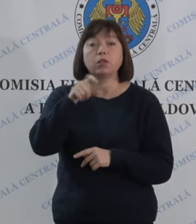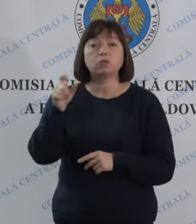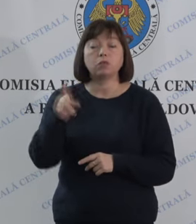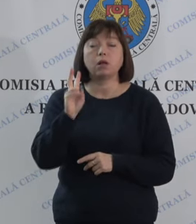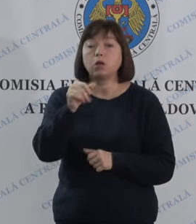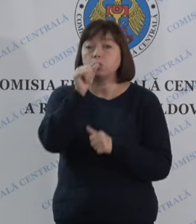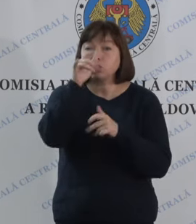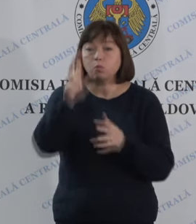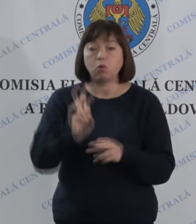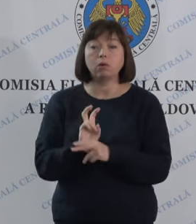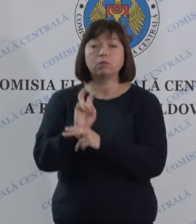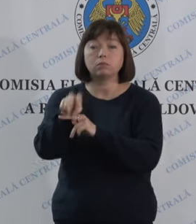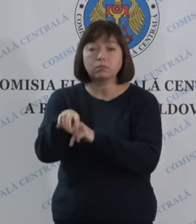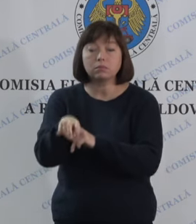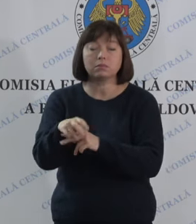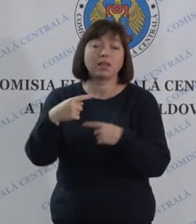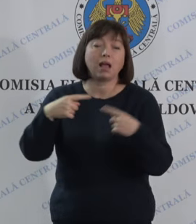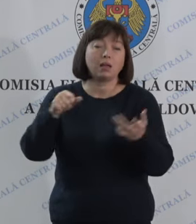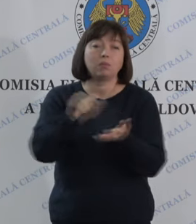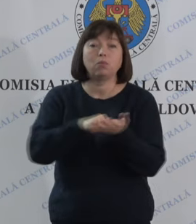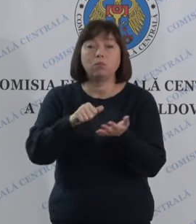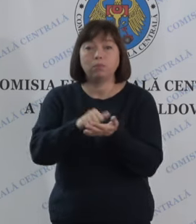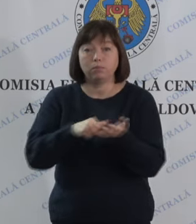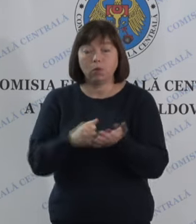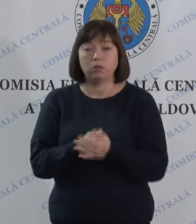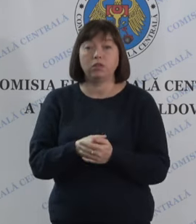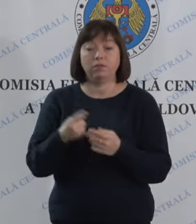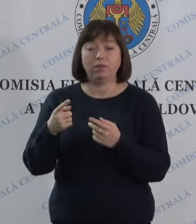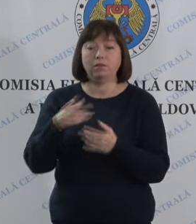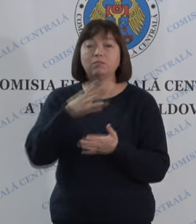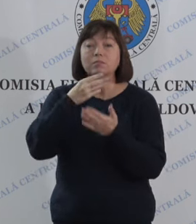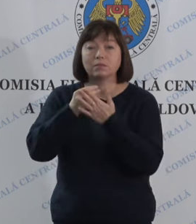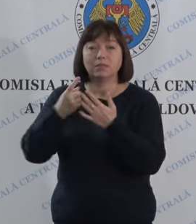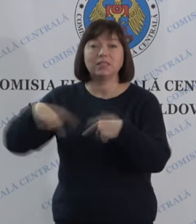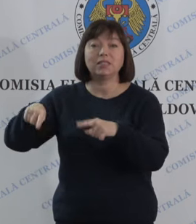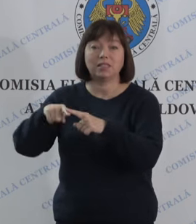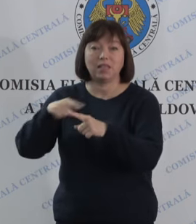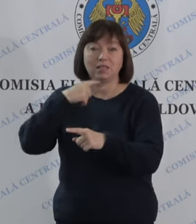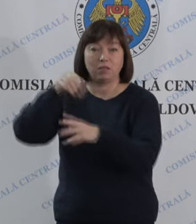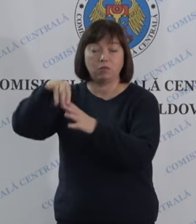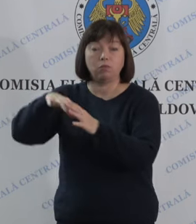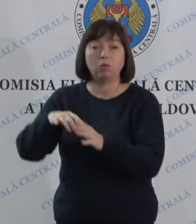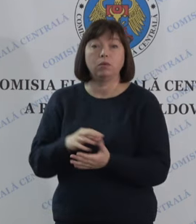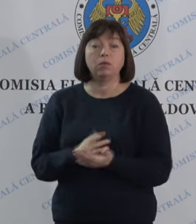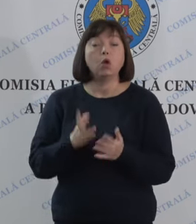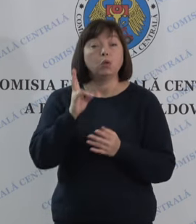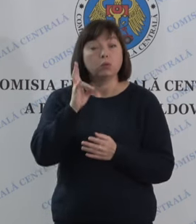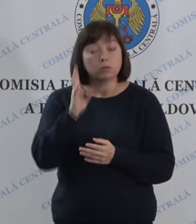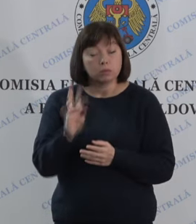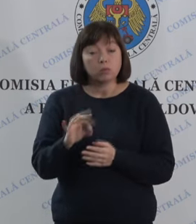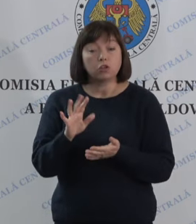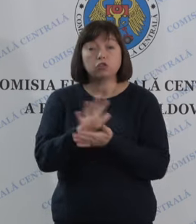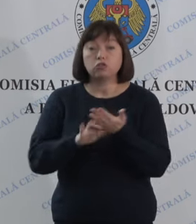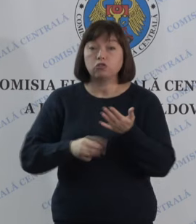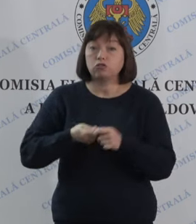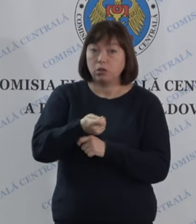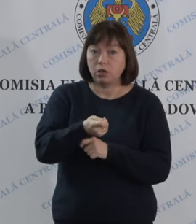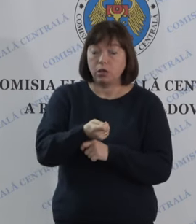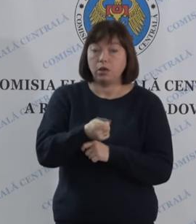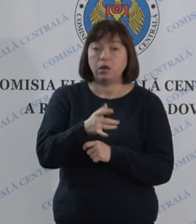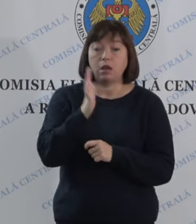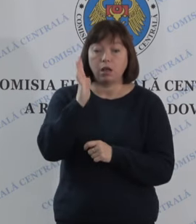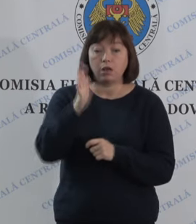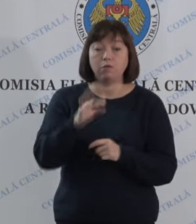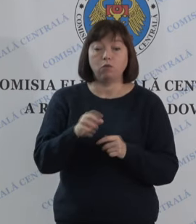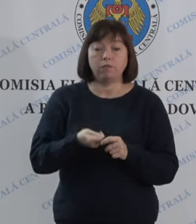care nu pot ajunge din vari motive obiective la secțiile de votare, doar că cererele care vor fi depuse pe